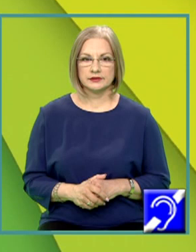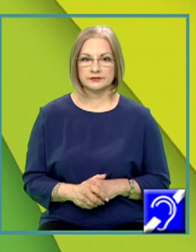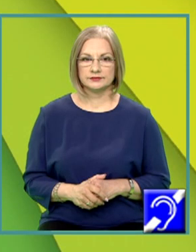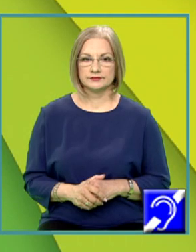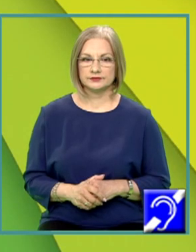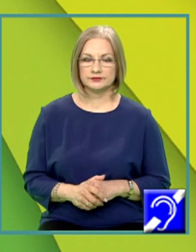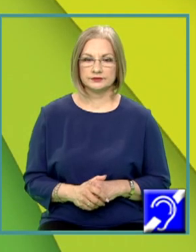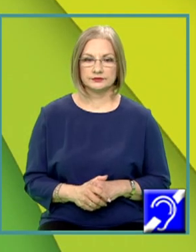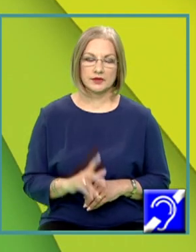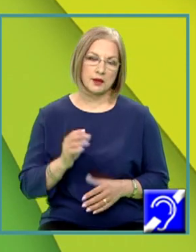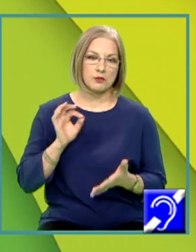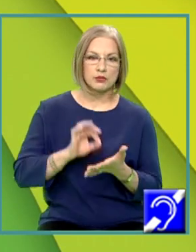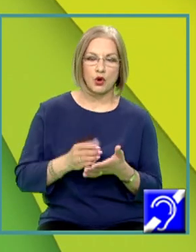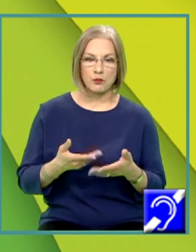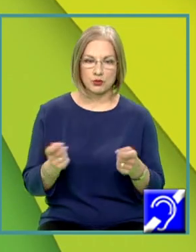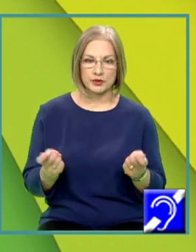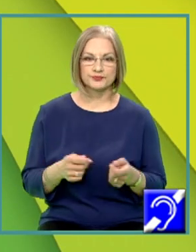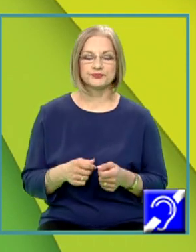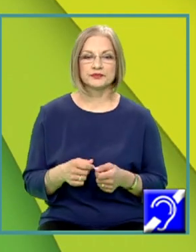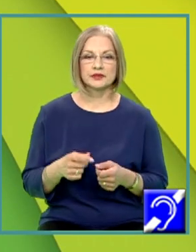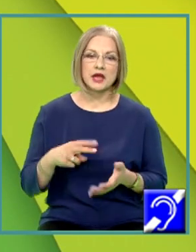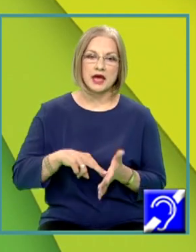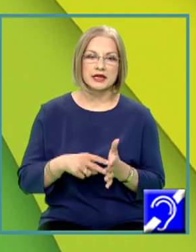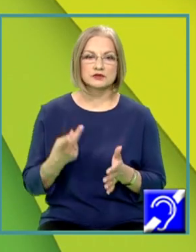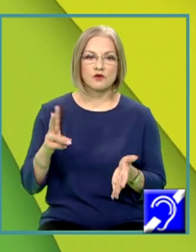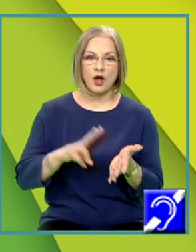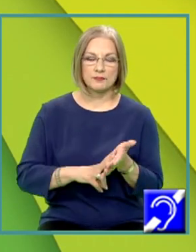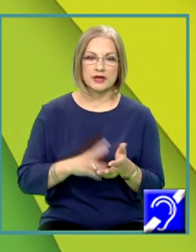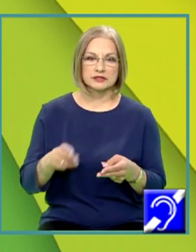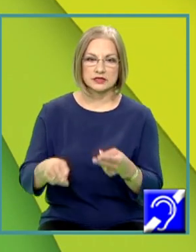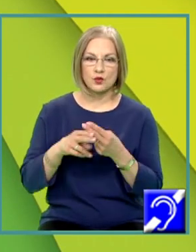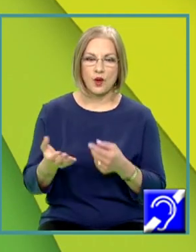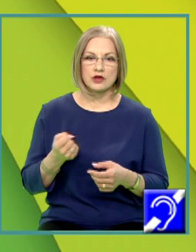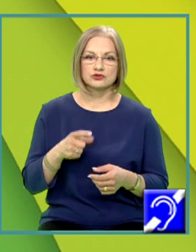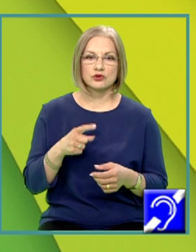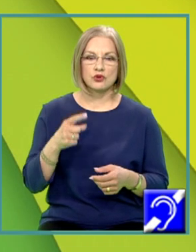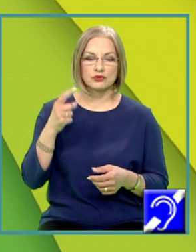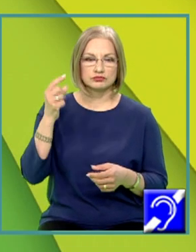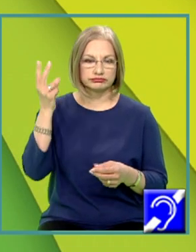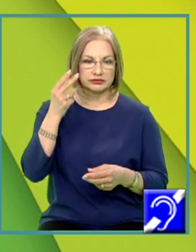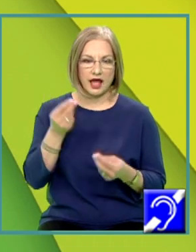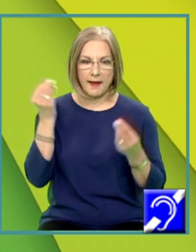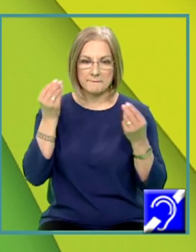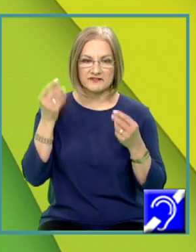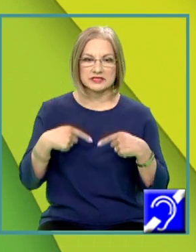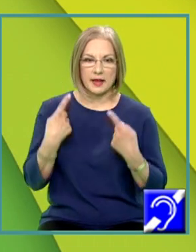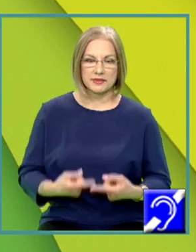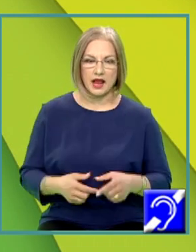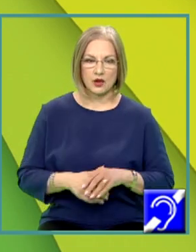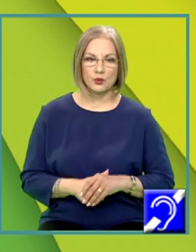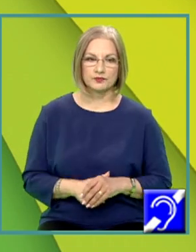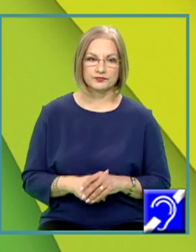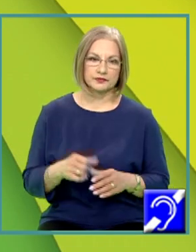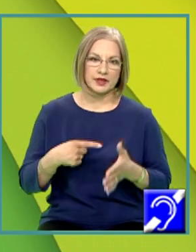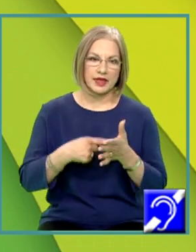Vă propun să rezolvăm o aplicație cu ajutorul noțiunilor studiate până acum. Așadar,